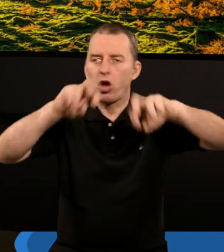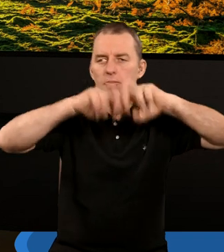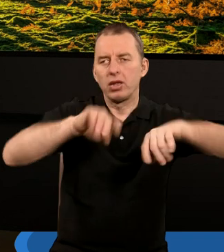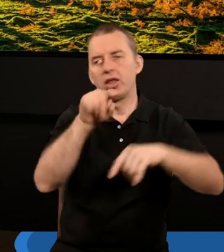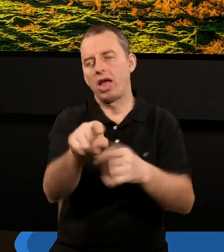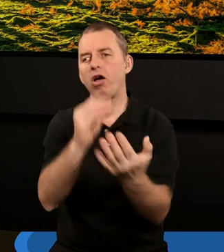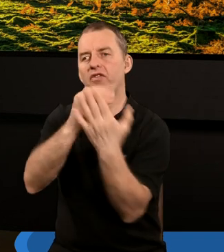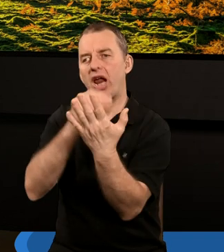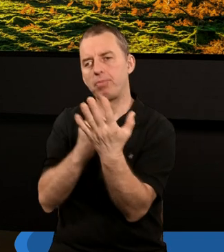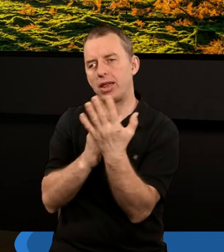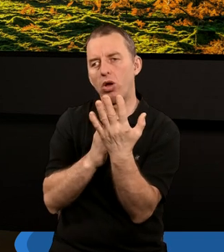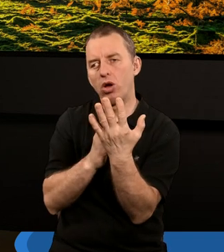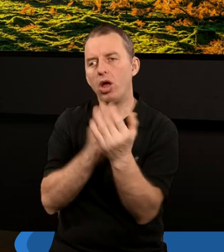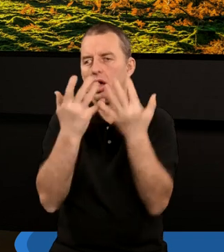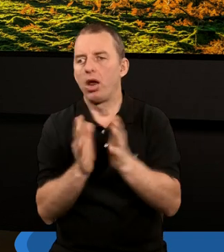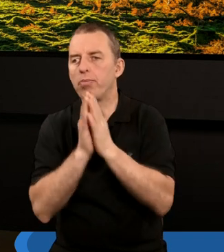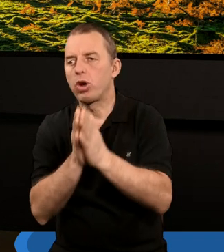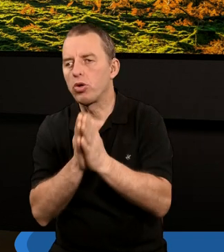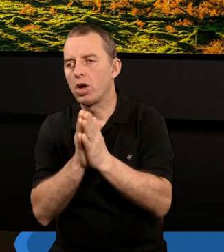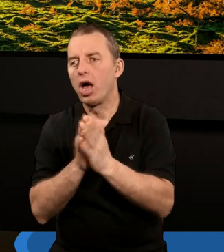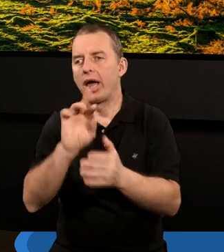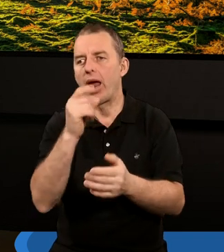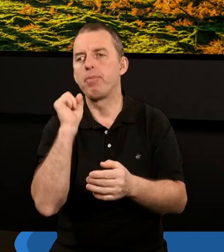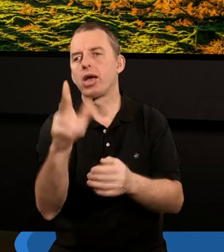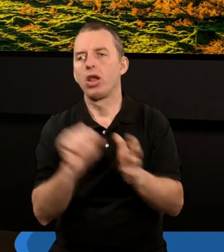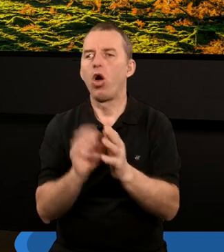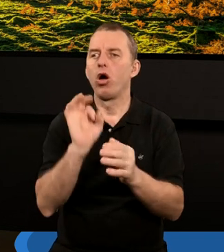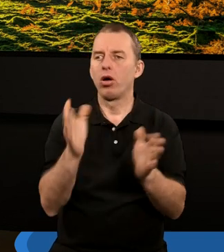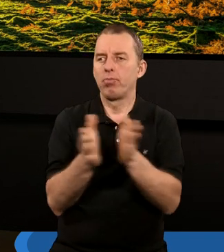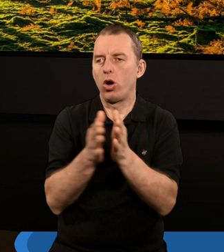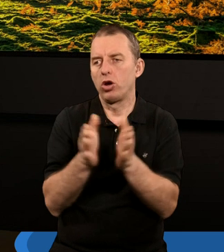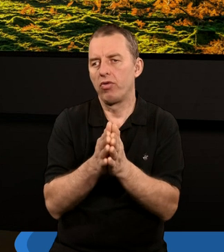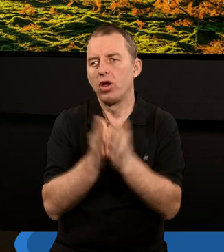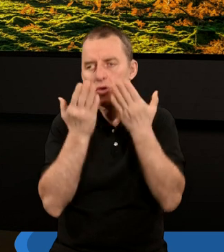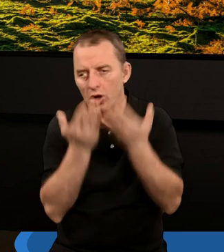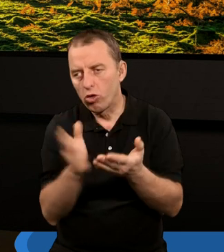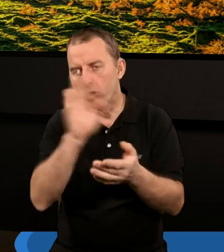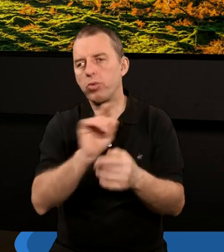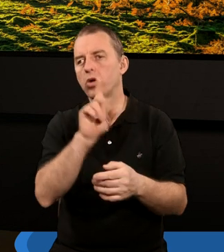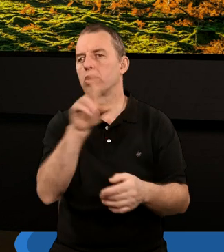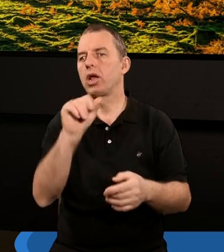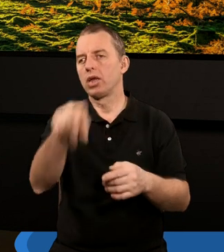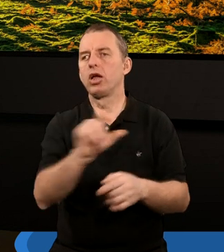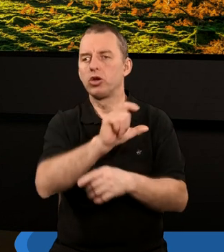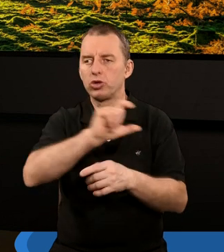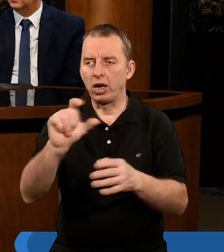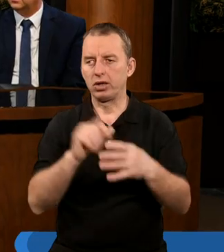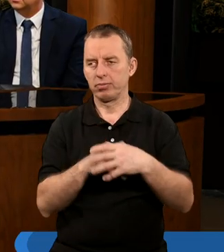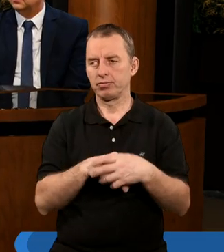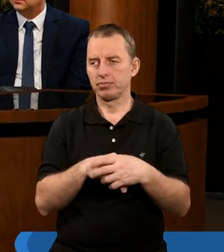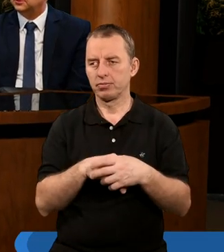tego fragmentu i chciałbym poprosić Remka na koniec o modlitwę, dziękując Bogu za ten czas.